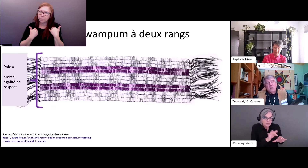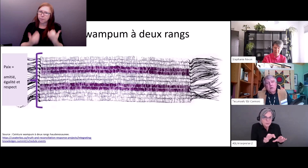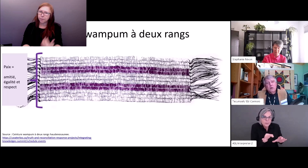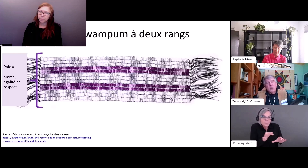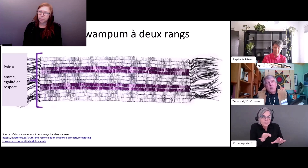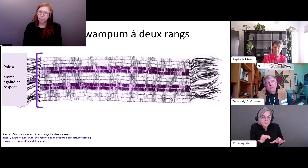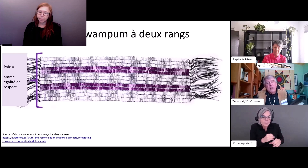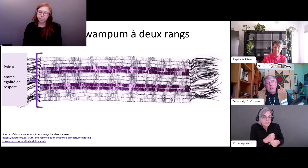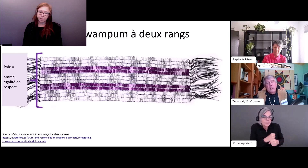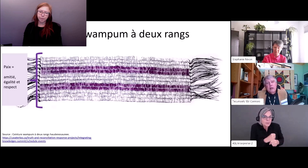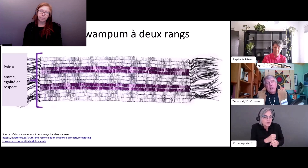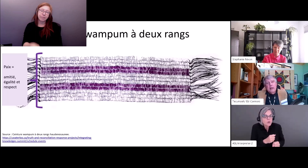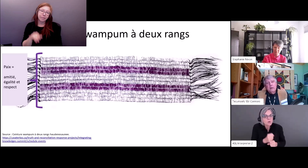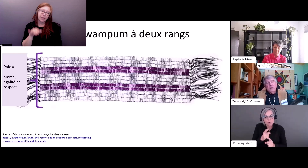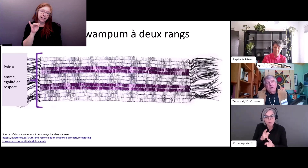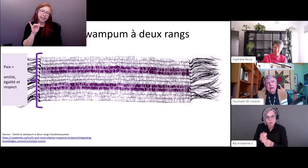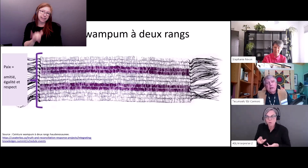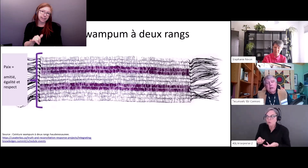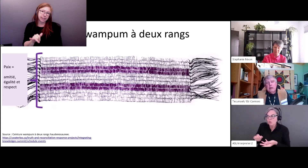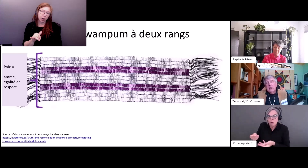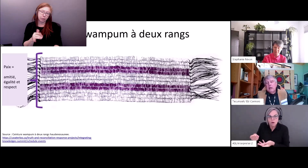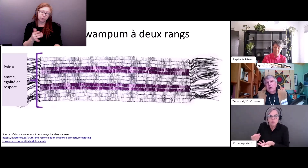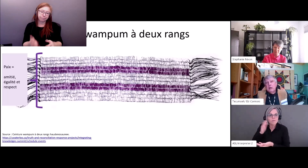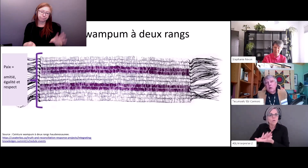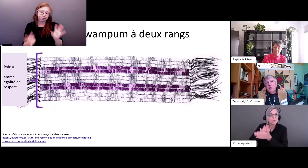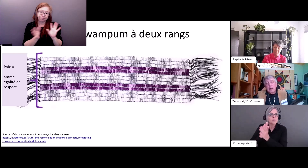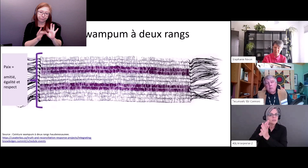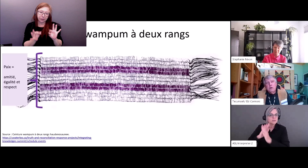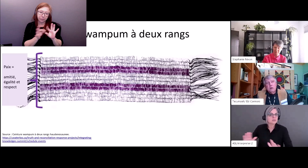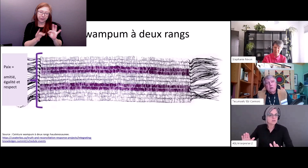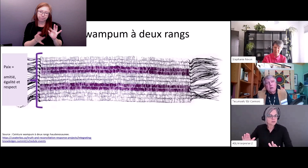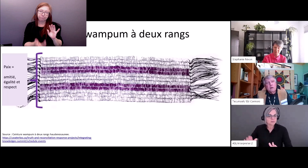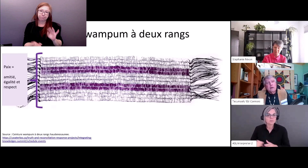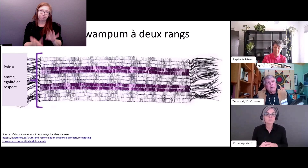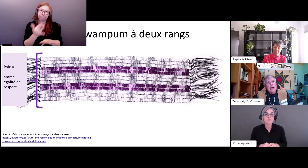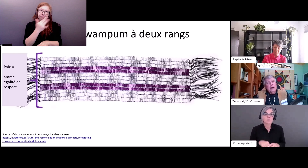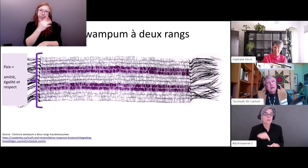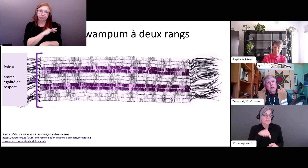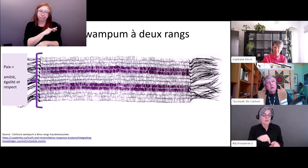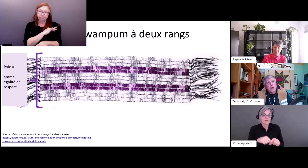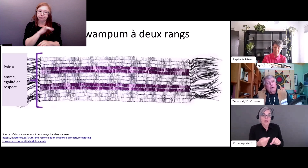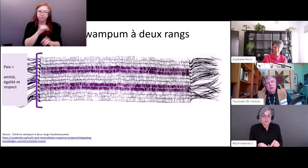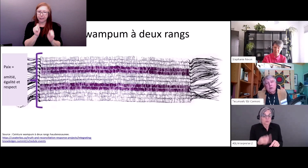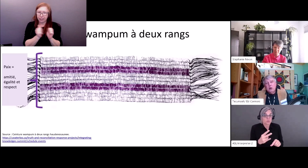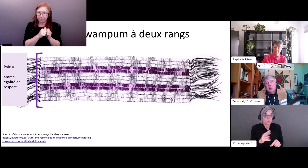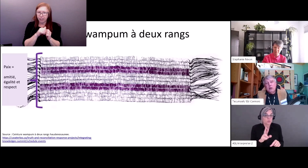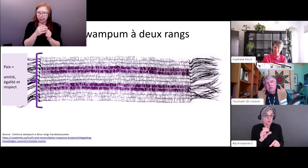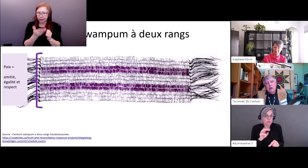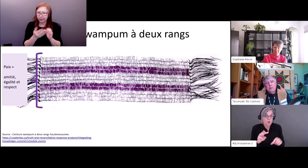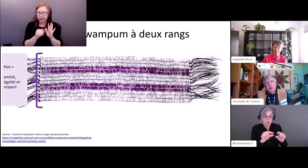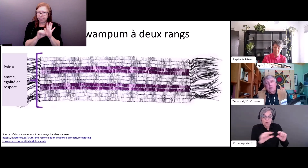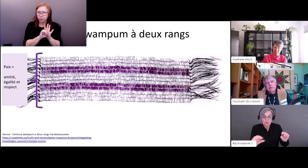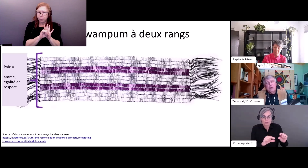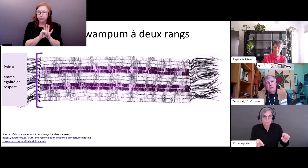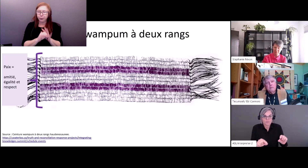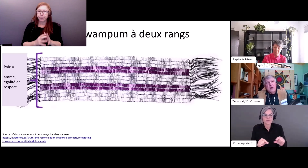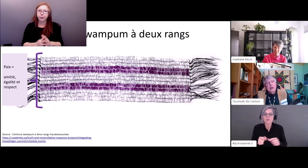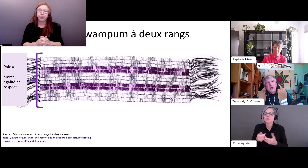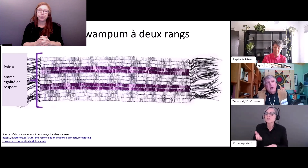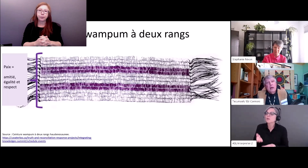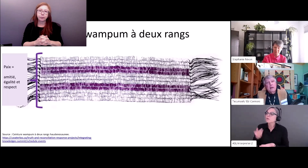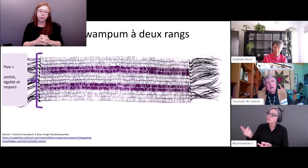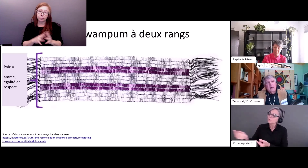disant que c'était les leçons de base du Thoreau et de ces deux rangs c'est-à-dire que vous venez